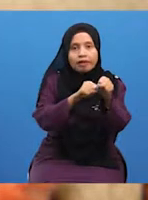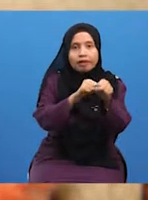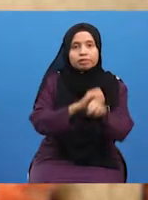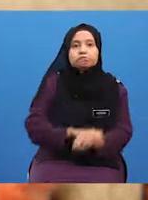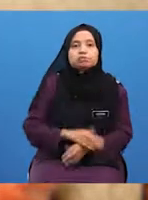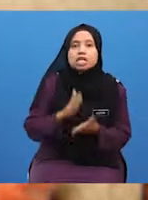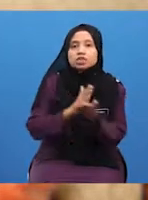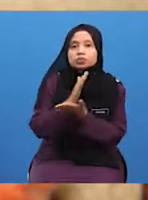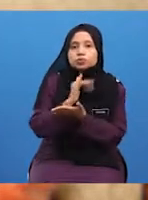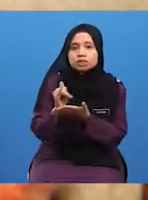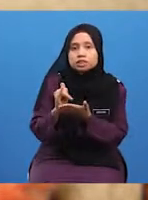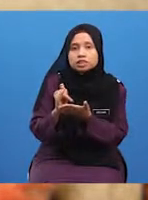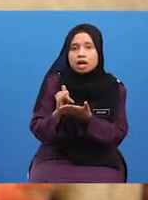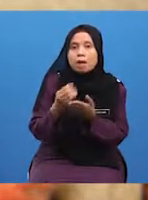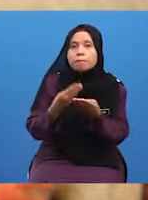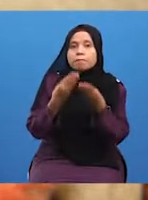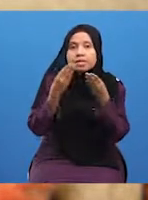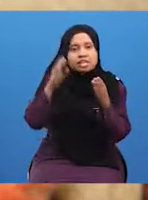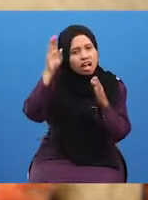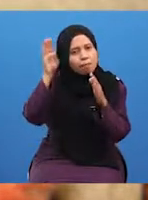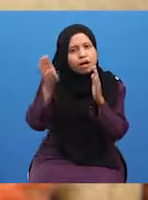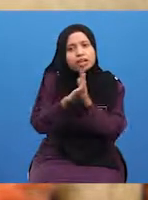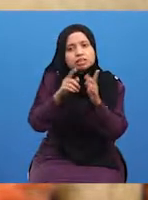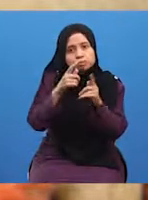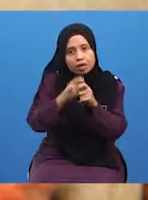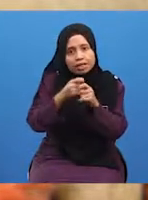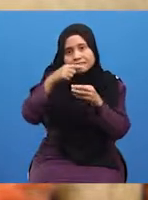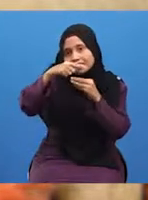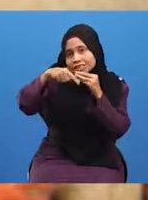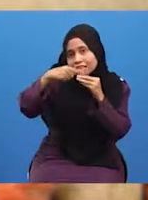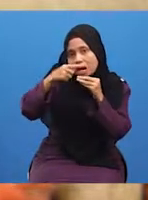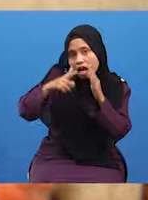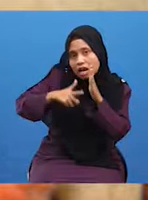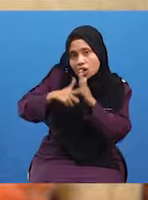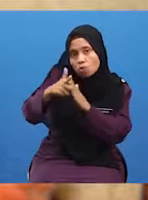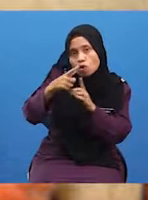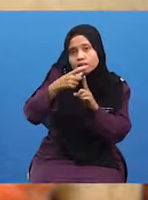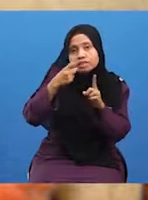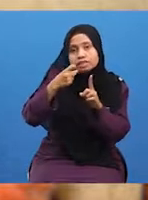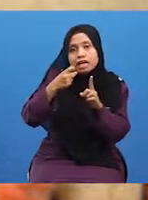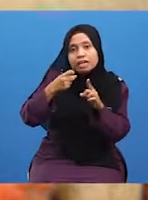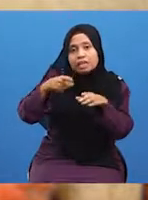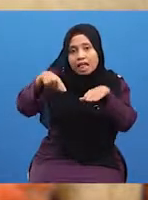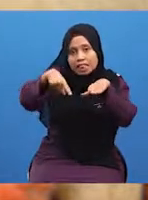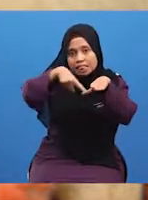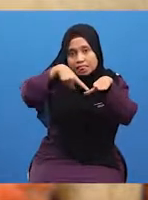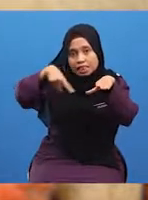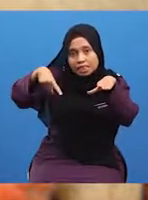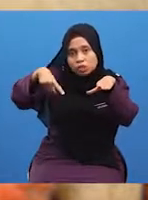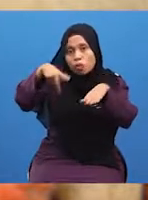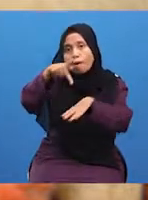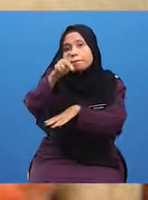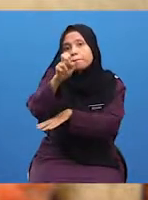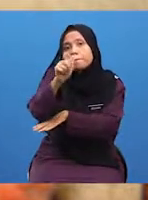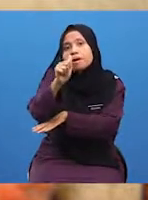Seterusnya, memberi gambaran tepat tentang laluan dari Teluk Parsi dan Laut